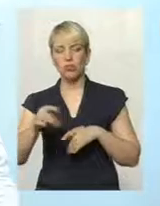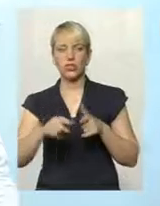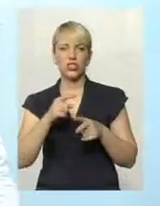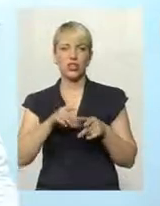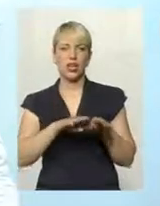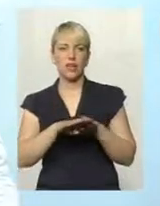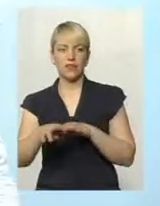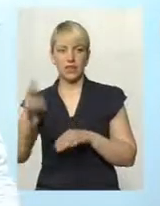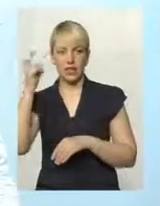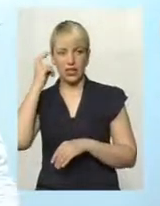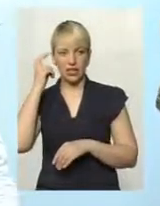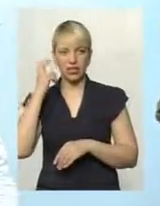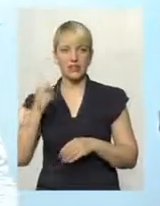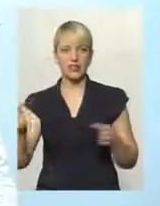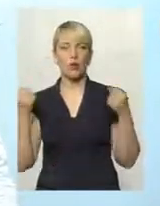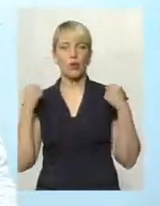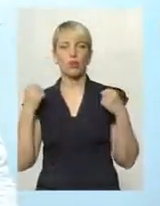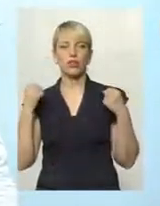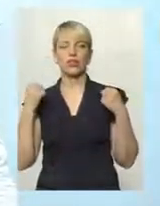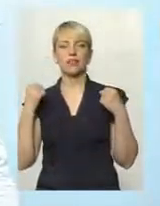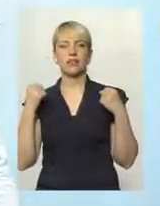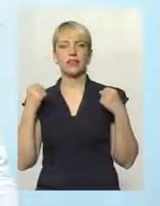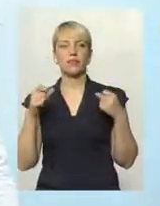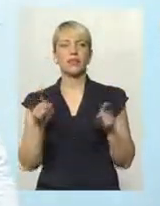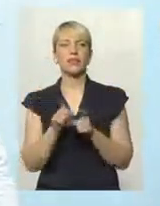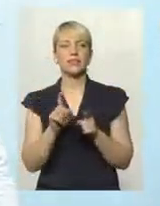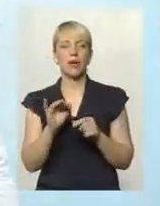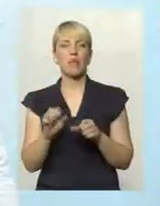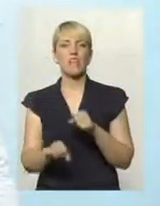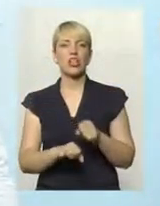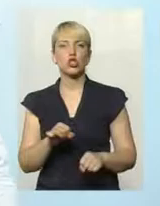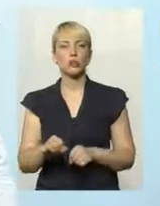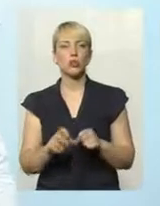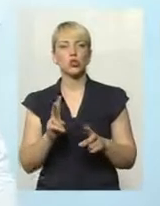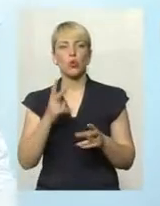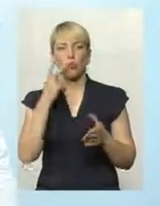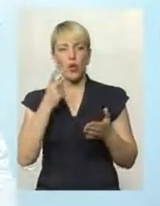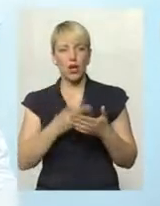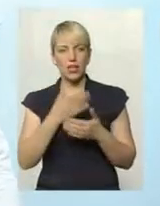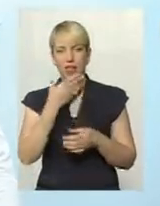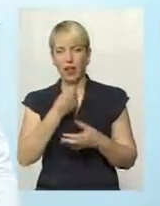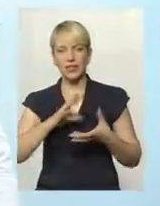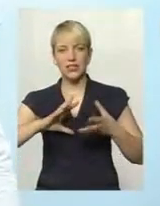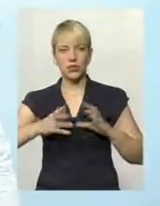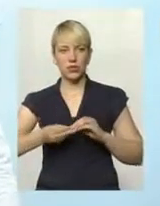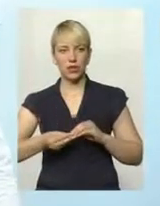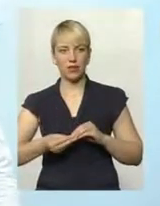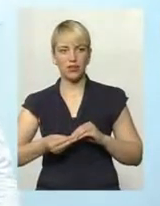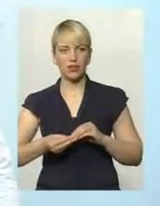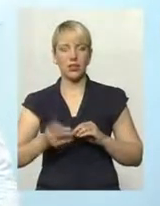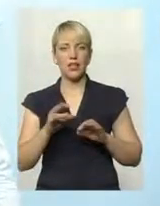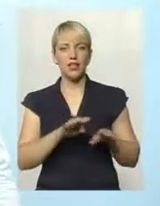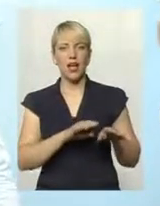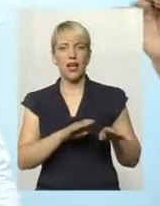того самого велосипедиста, який показує хороші результати на